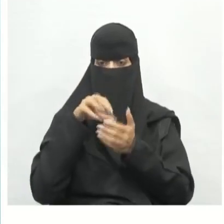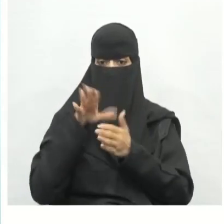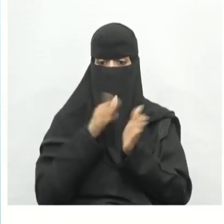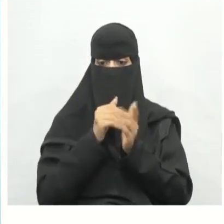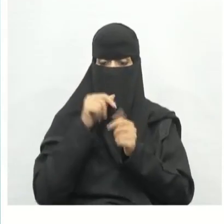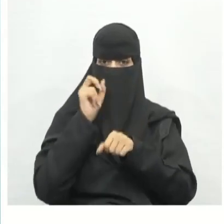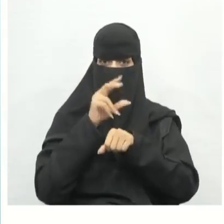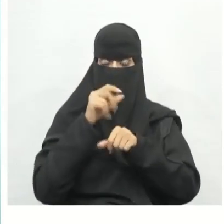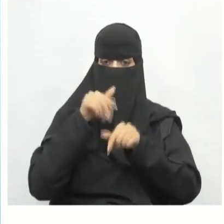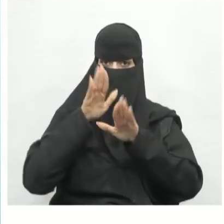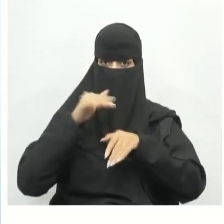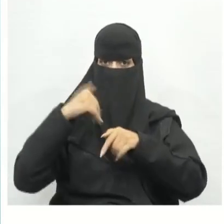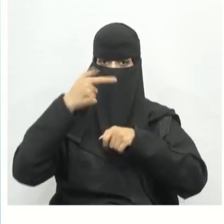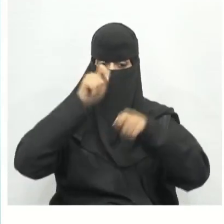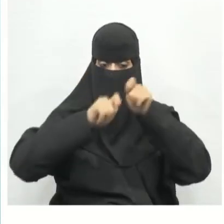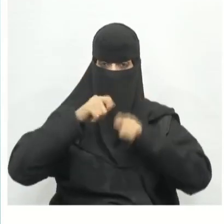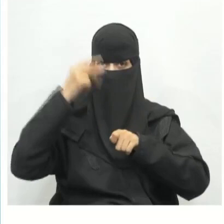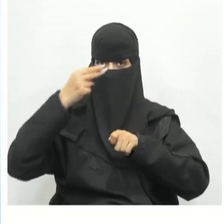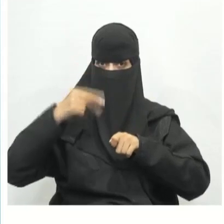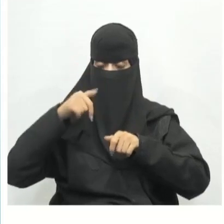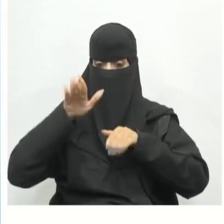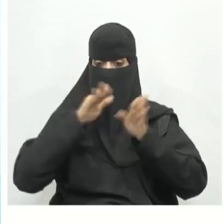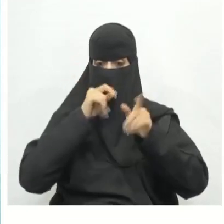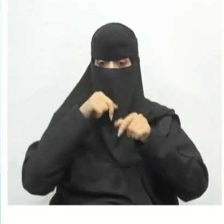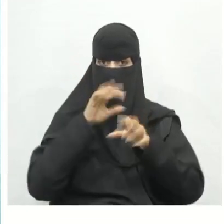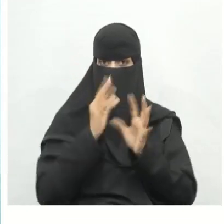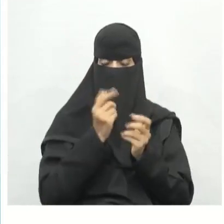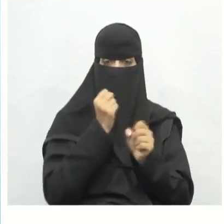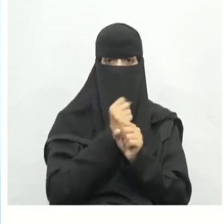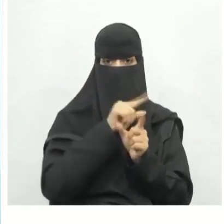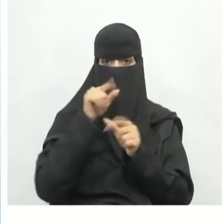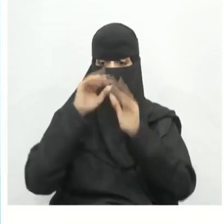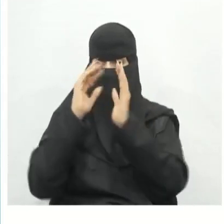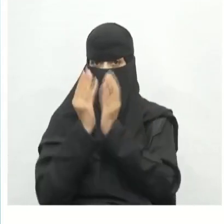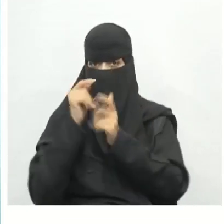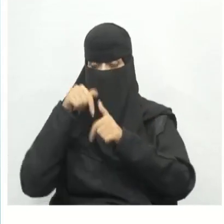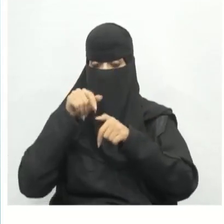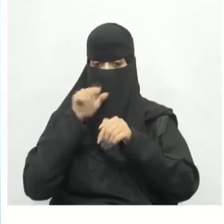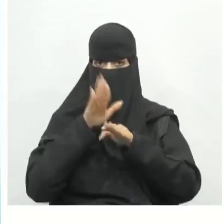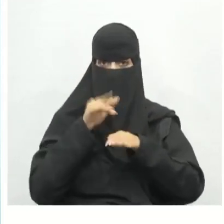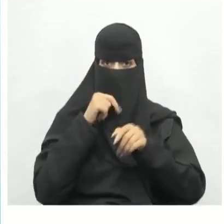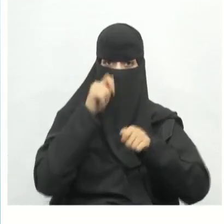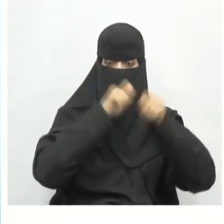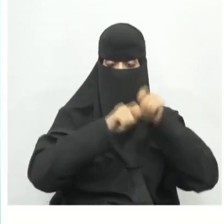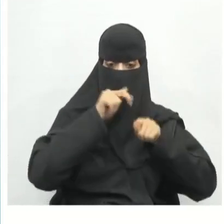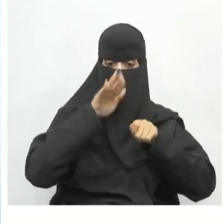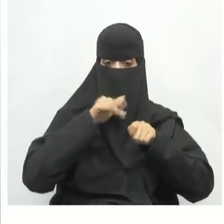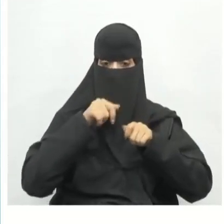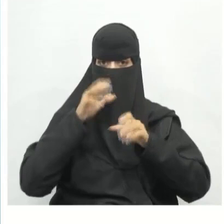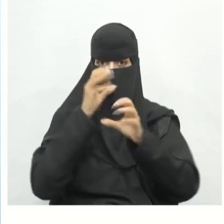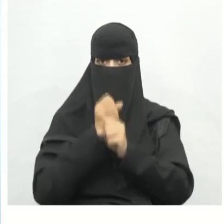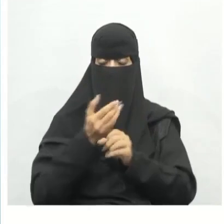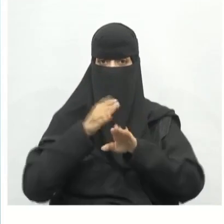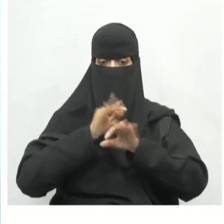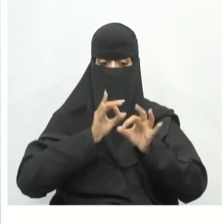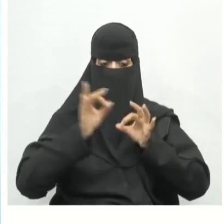سنتعلم أيضا من خلال عملية الرسم كيفية تطبيق القيود على الأشكال وهي بمثابة القواعد التي يمكن استخدامها للحفاظ